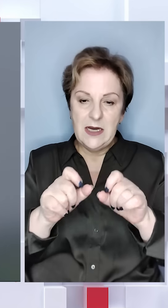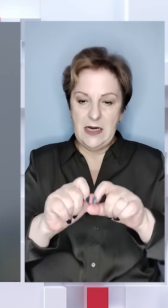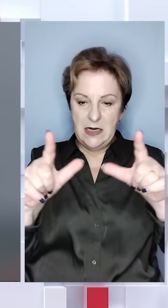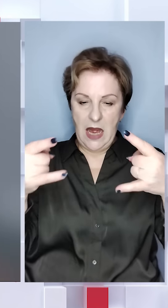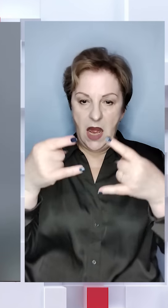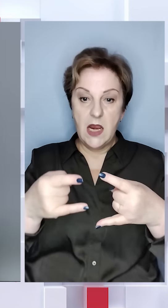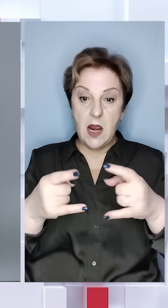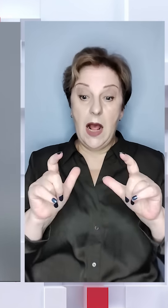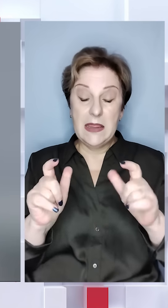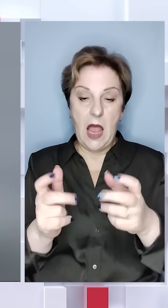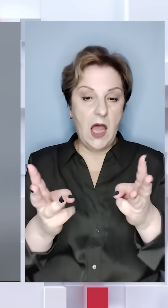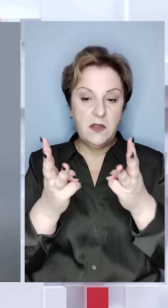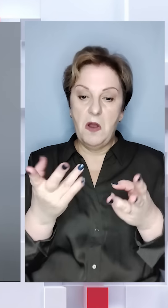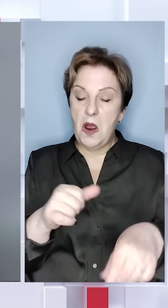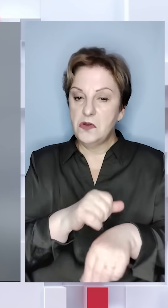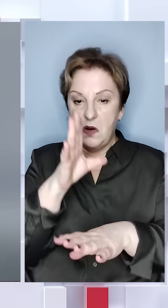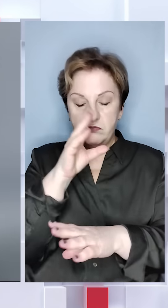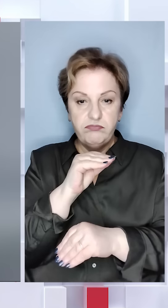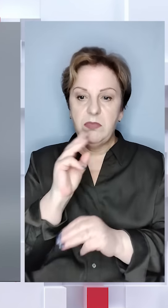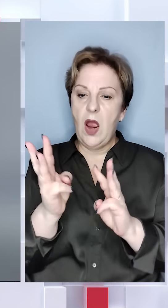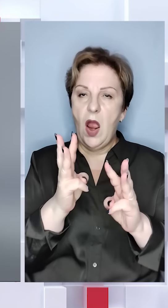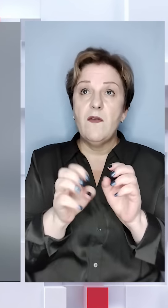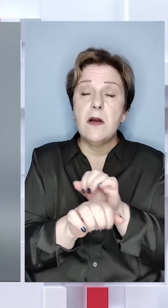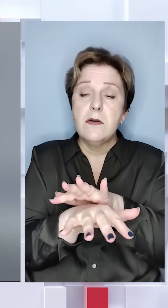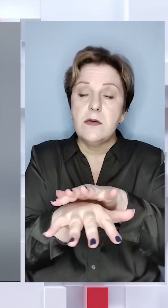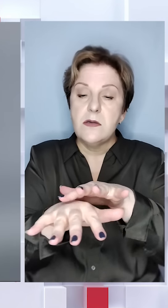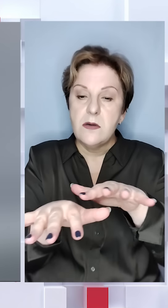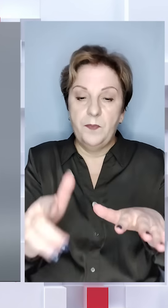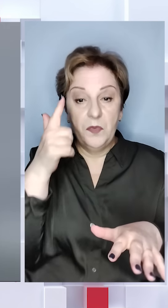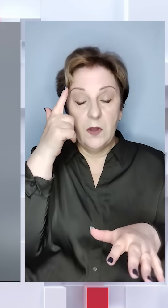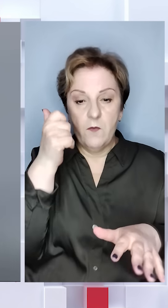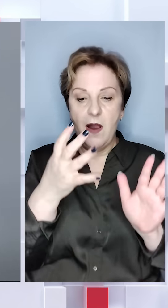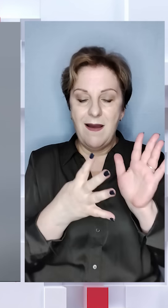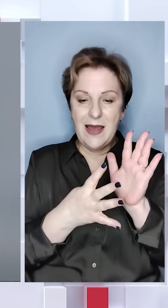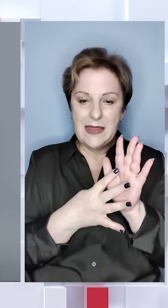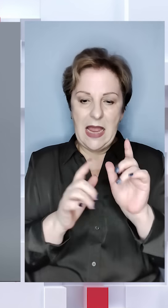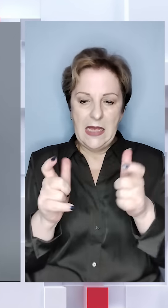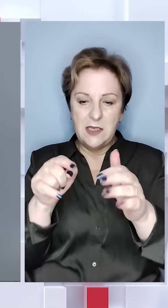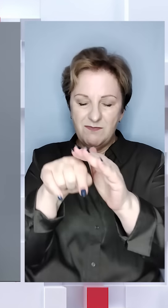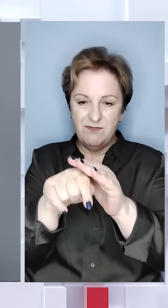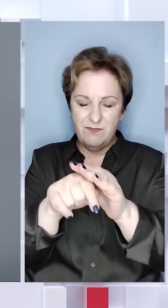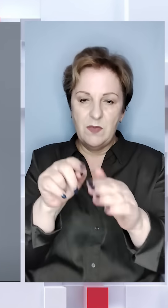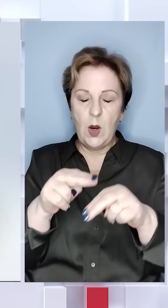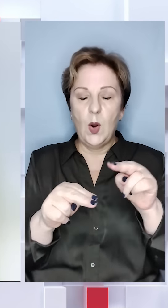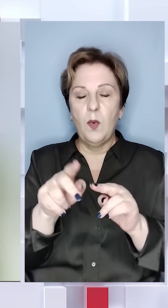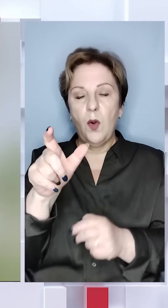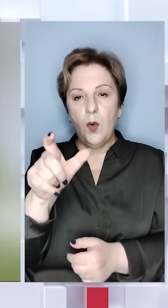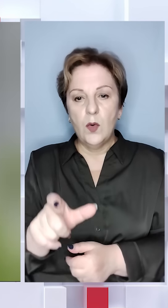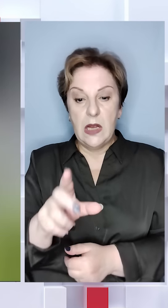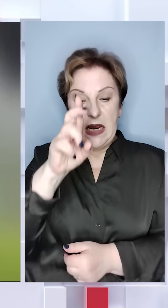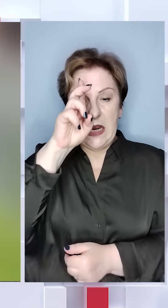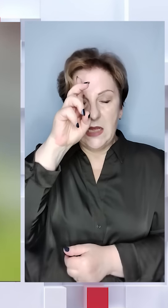Локалізувати пожежу за кілька годин не вдалося. Вогонь пішов перекриттями. Повідомляють про 9 заблокованих у споруді людей.